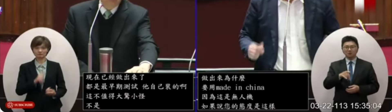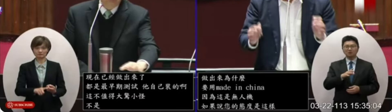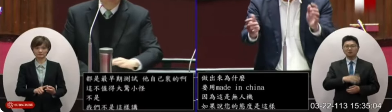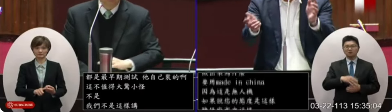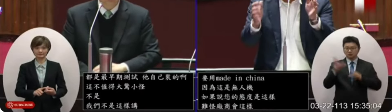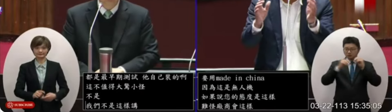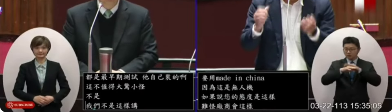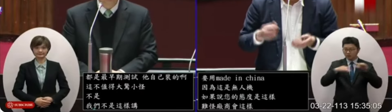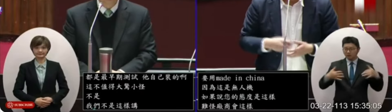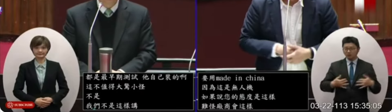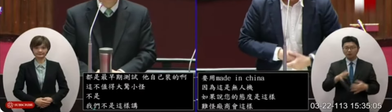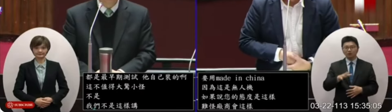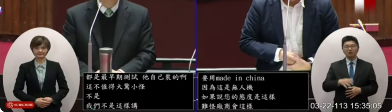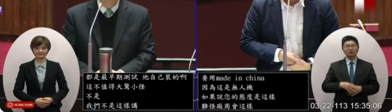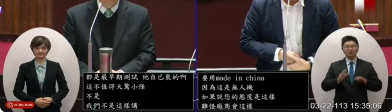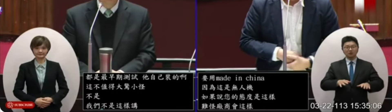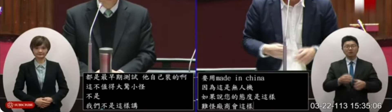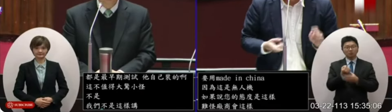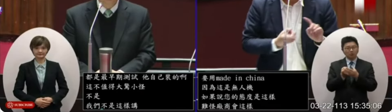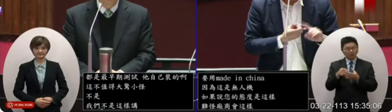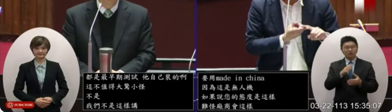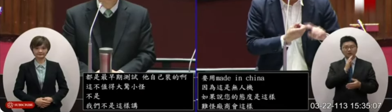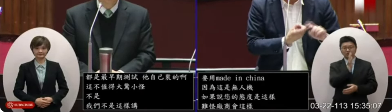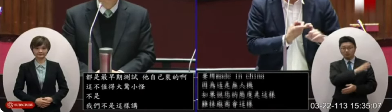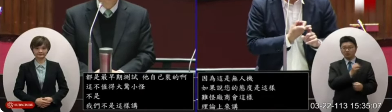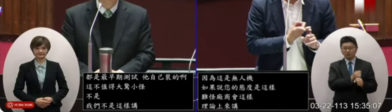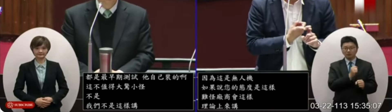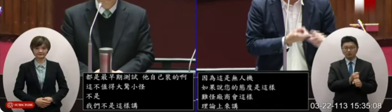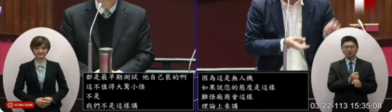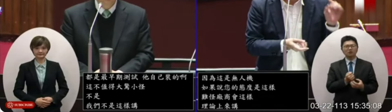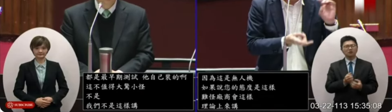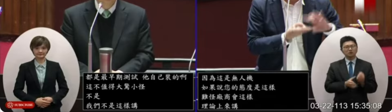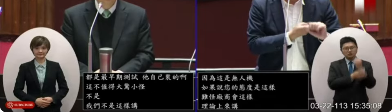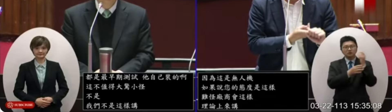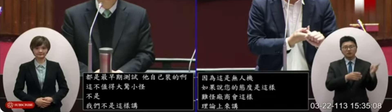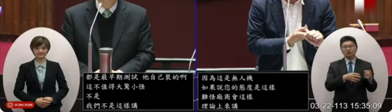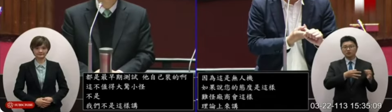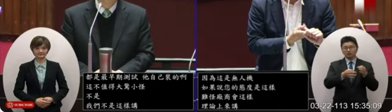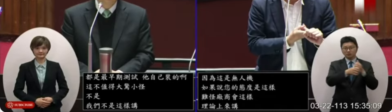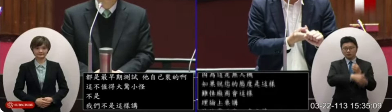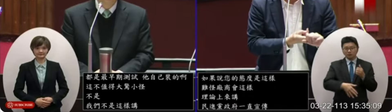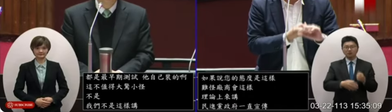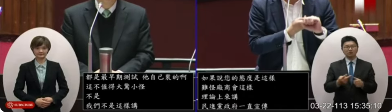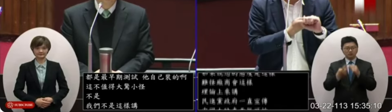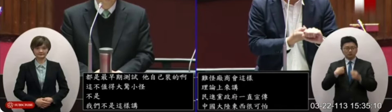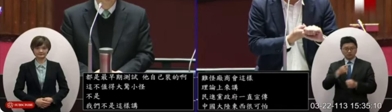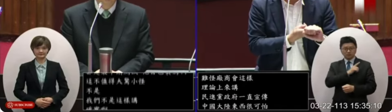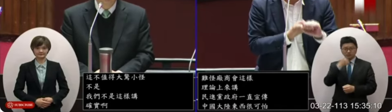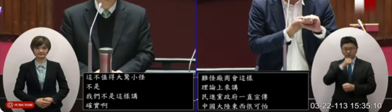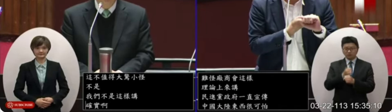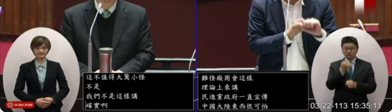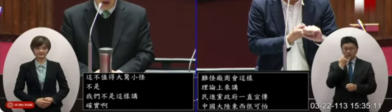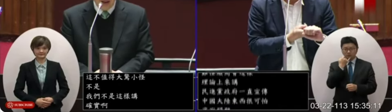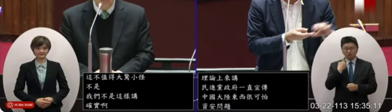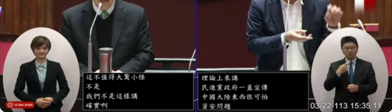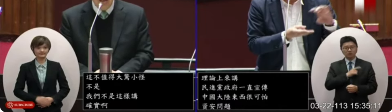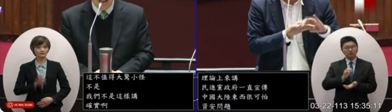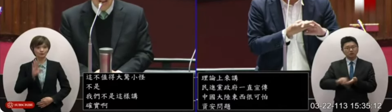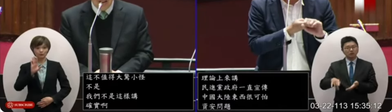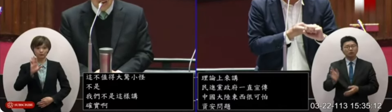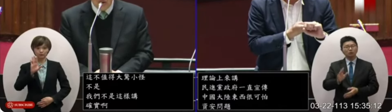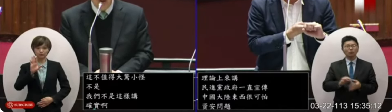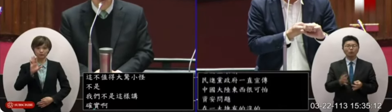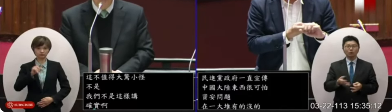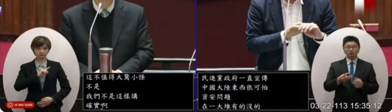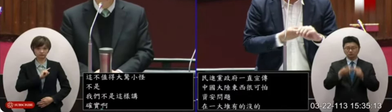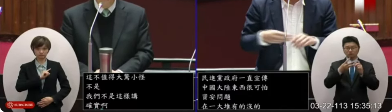有著沒的現在我們的馬達居然跟他們買第一個扶植他們的產業然後第二個我們也做得出來為什麼不自己做為什麼不用自己做